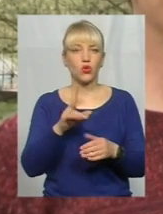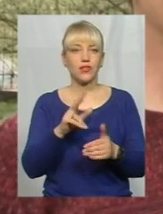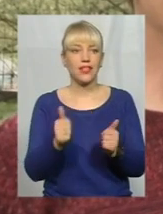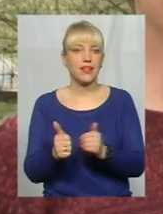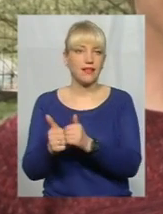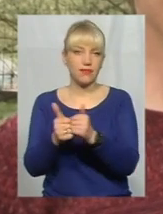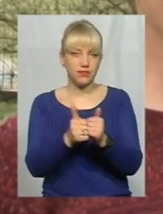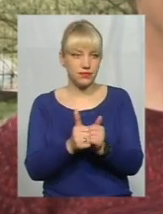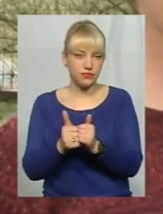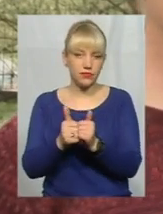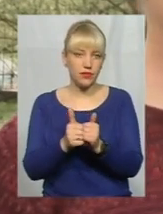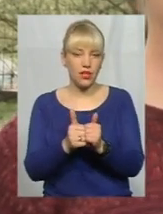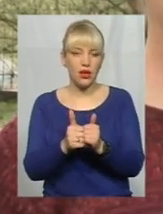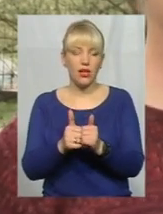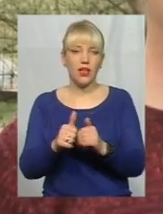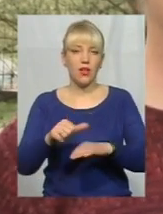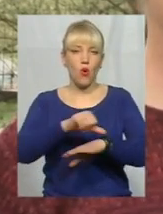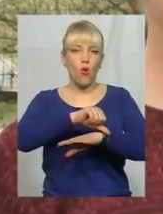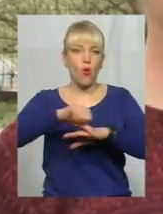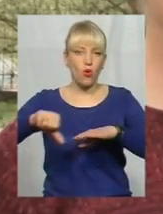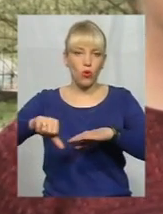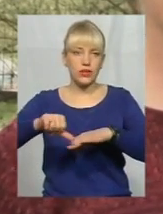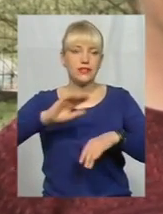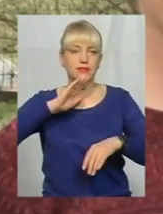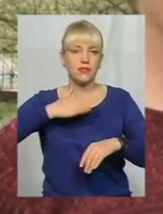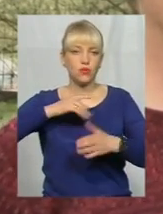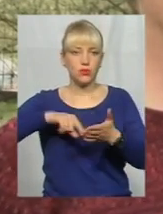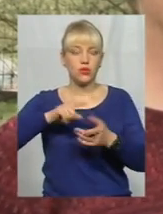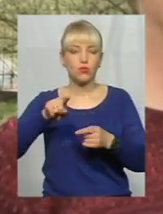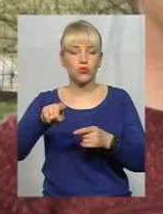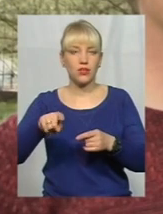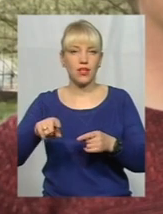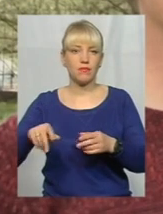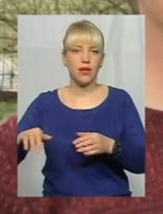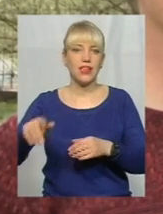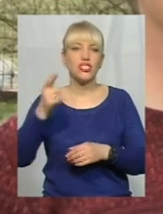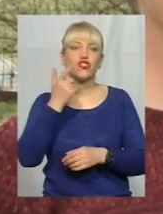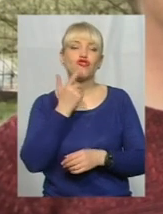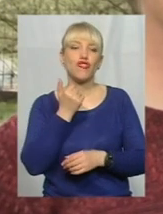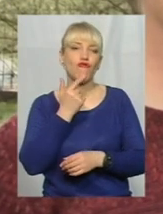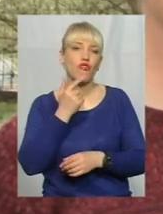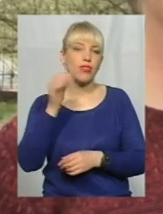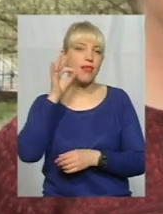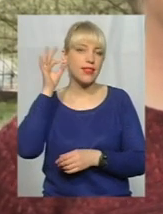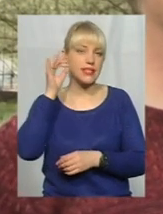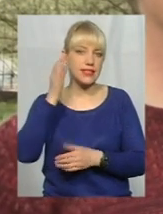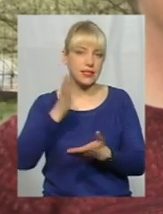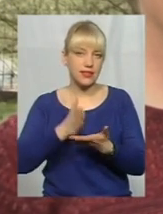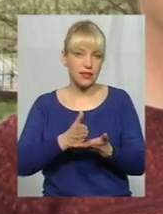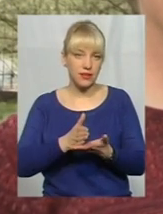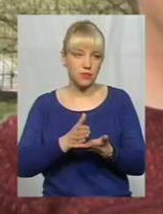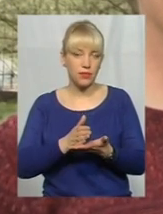околиць міста, тому що там міграція червоної лисиці відбувається в більшій мірі,